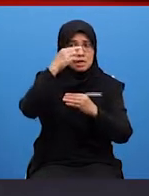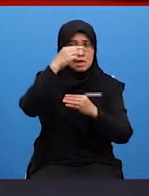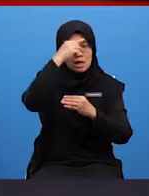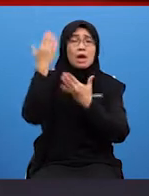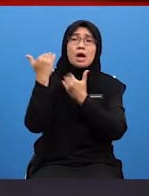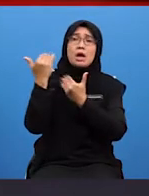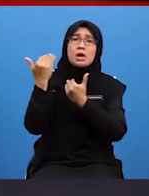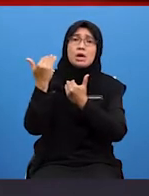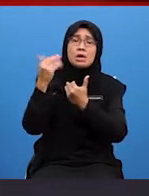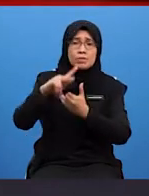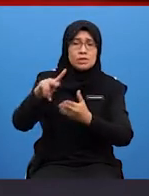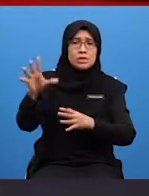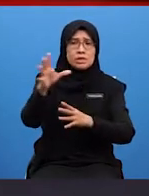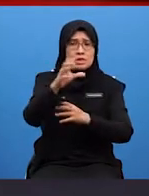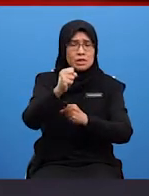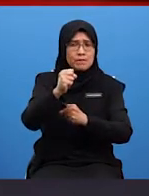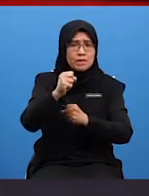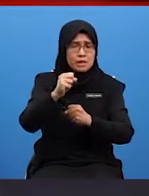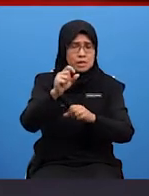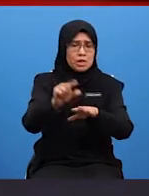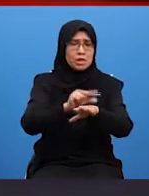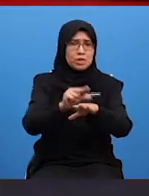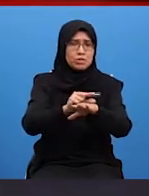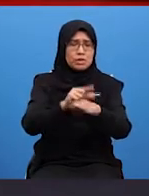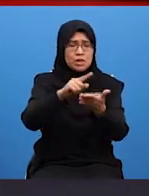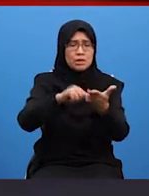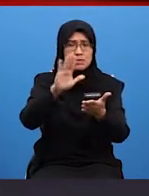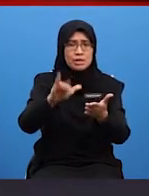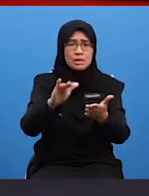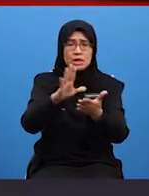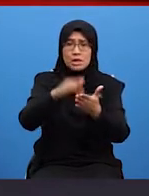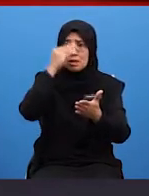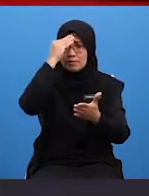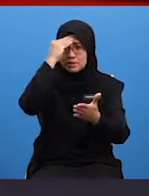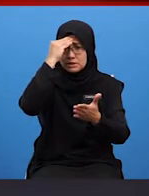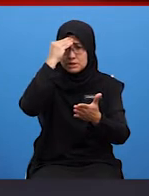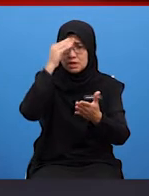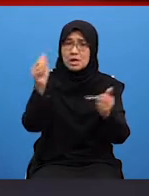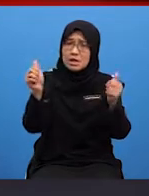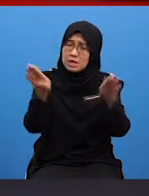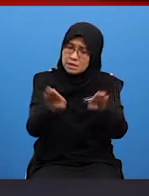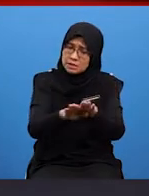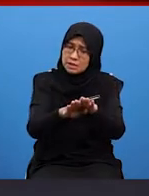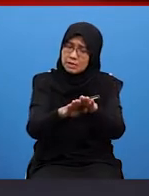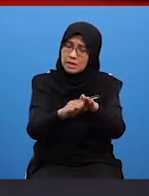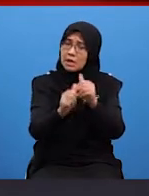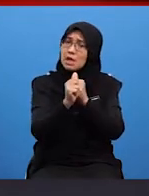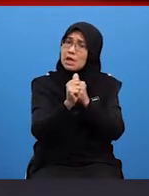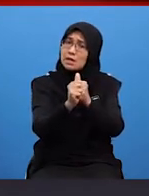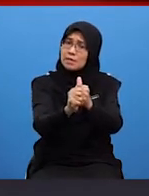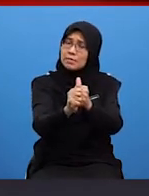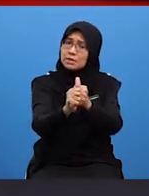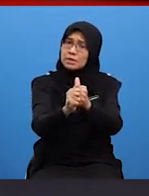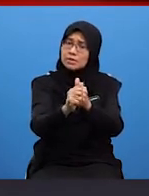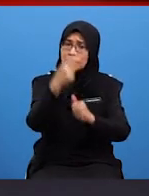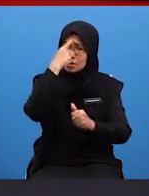Akan dapat menggunakan ianya apa yang telah kami sampaikan Sebagai salah satu panduan Dalam menghasilkan penulisan